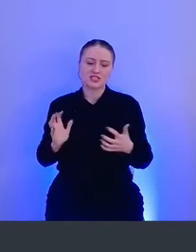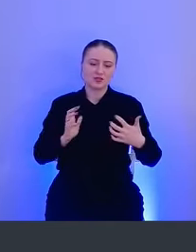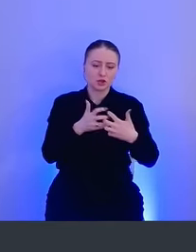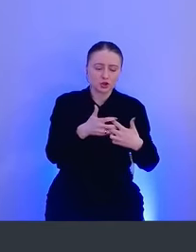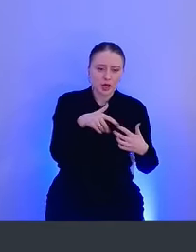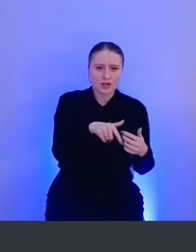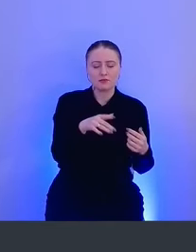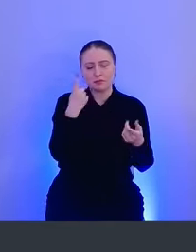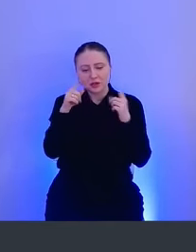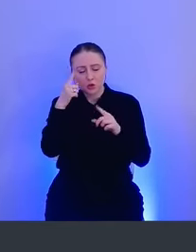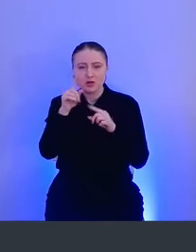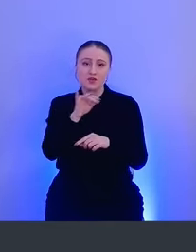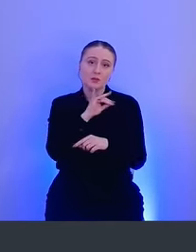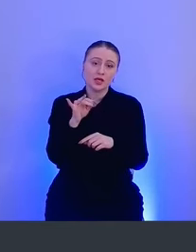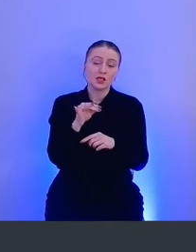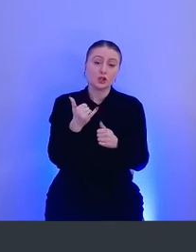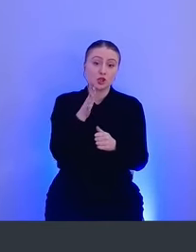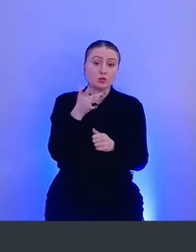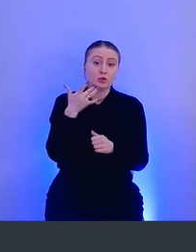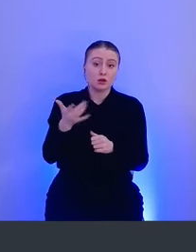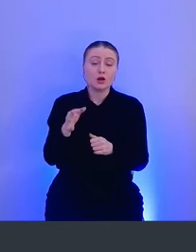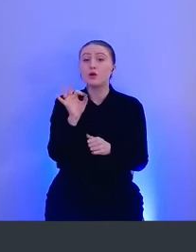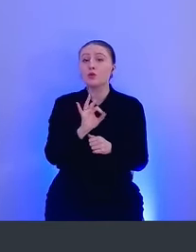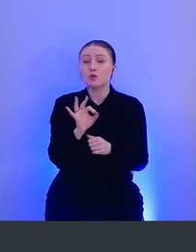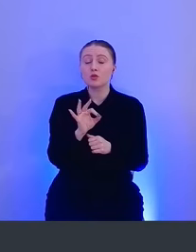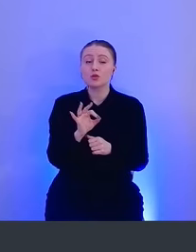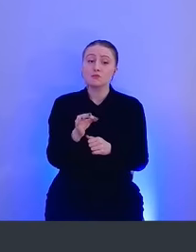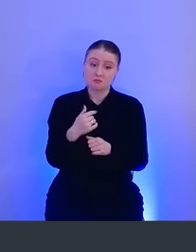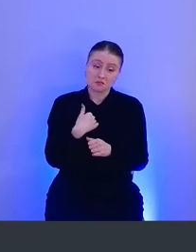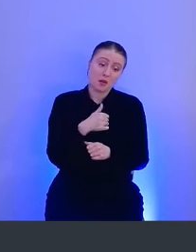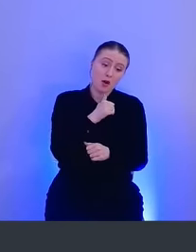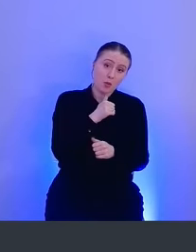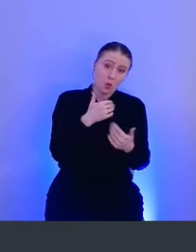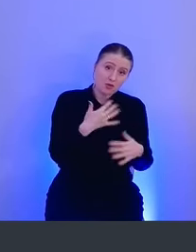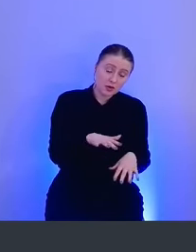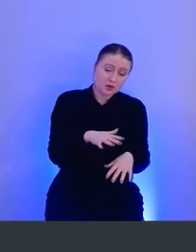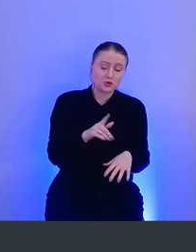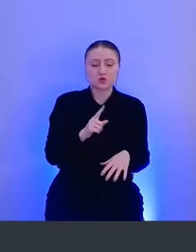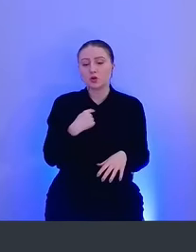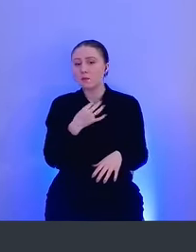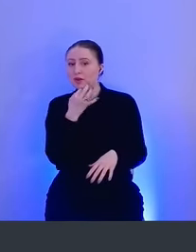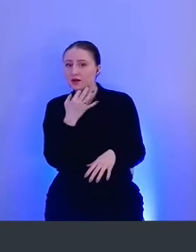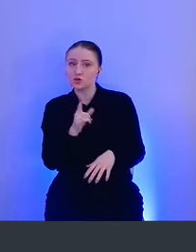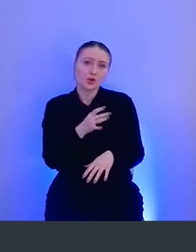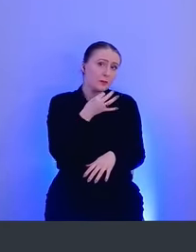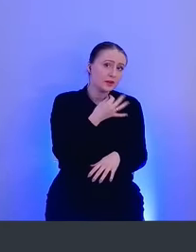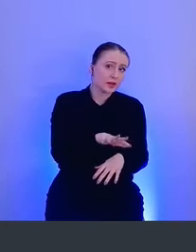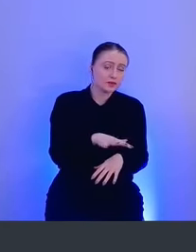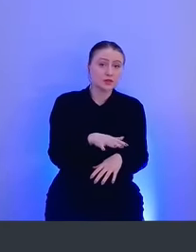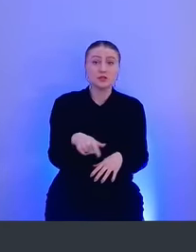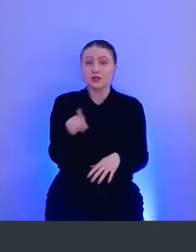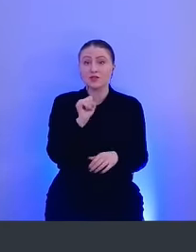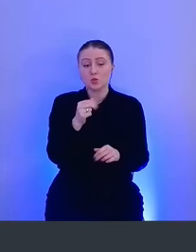придумываем, и как раз-таки сегодня будет доклад про то, что мы попробовали, что нам понравилось, не понравилось, и вы